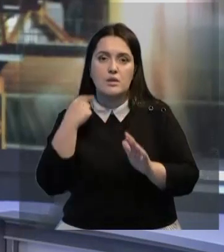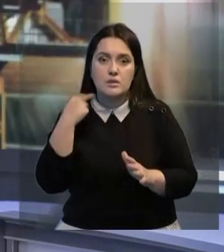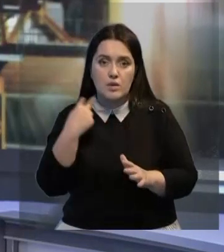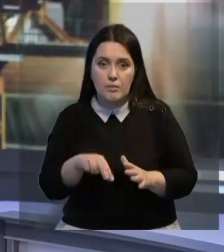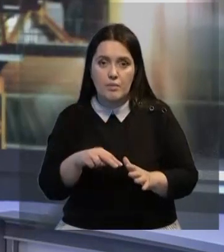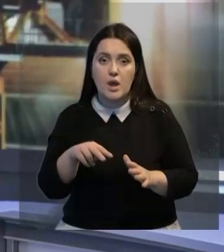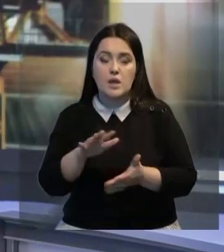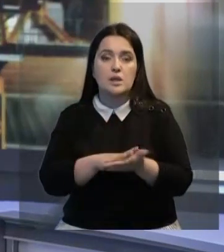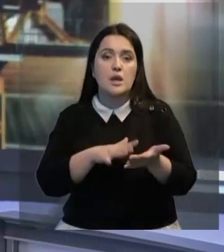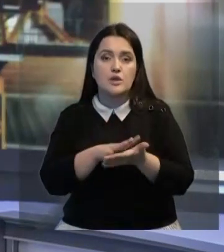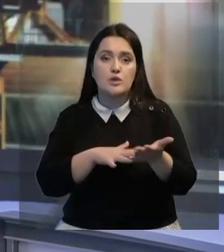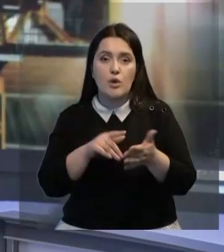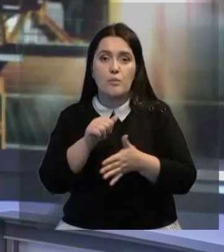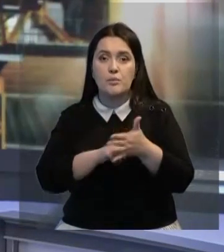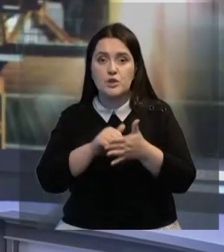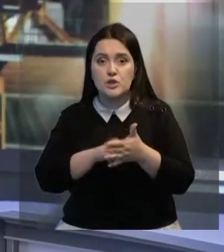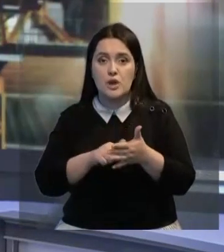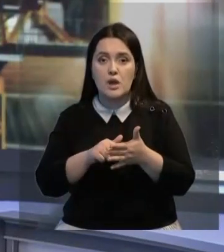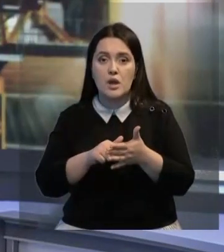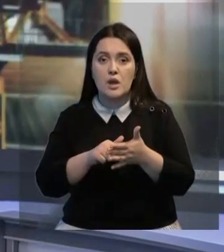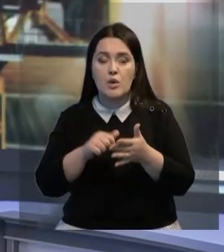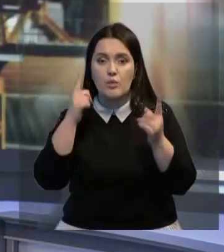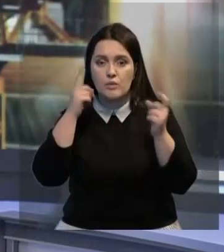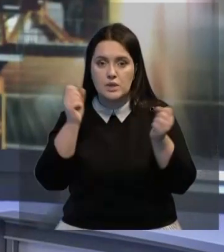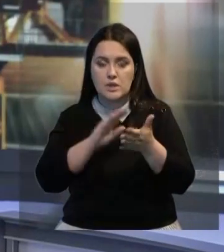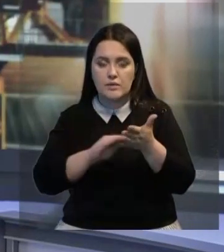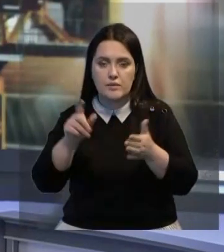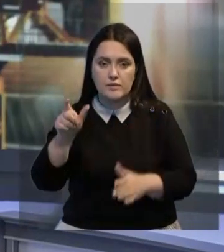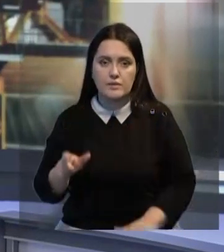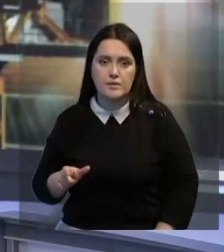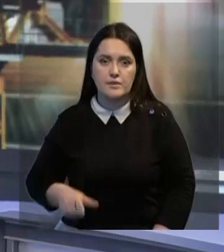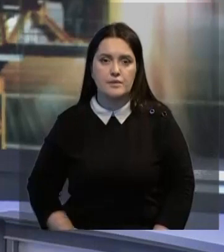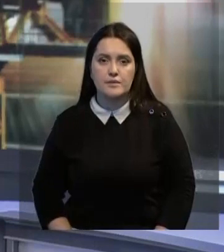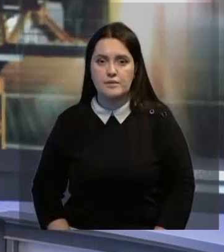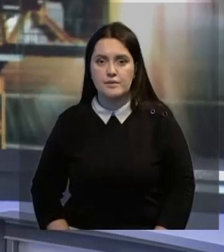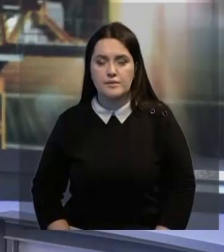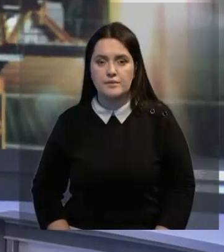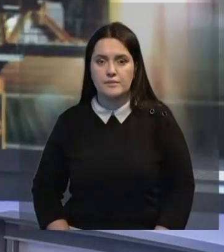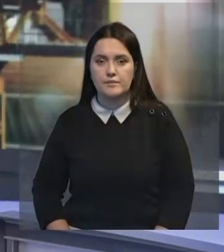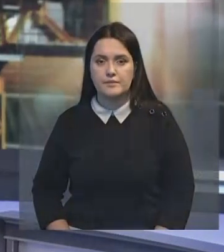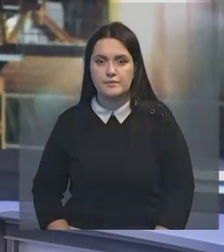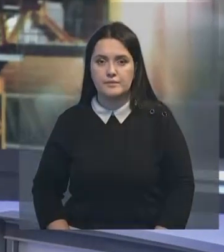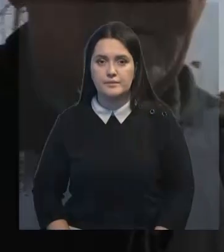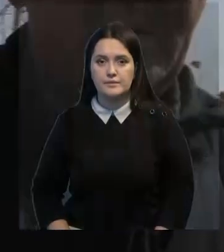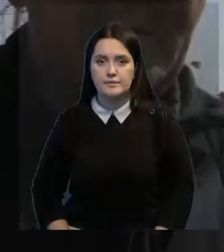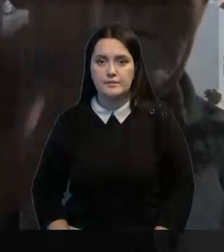за растрату. Дальнейшую судьбу и причины запустения скандального объекта узнавал Вячеслав Етлугин.